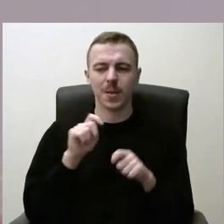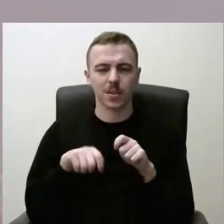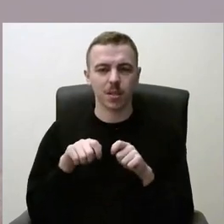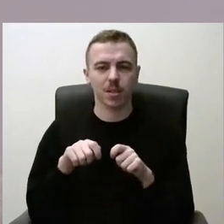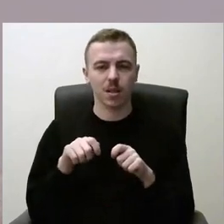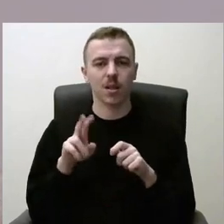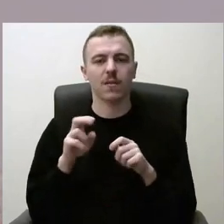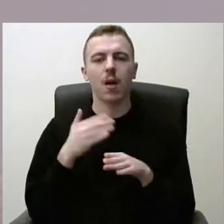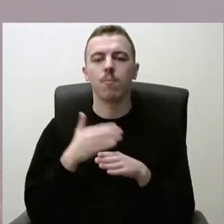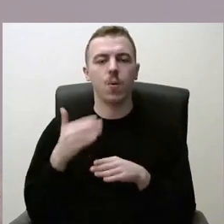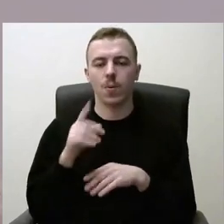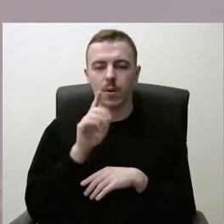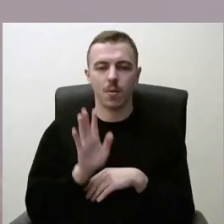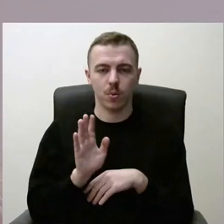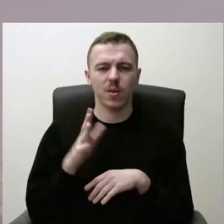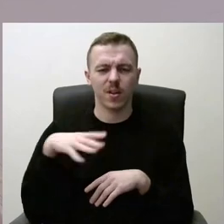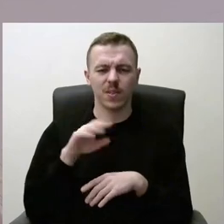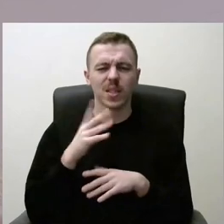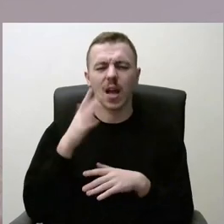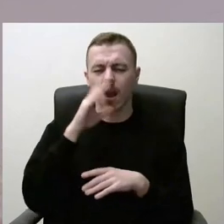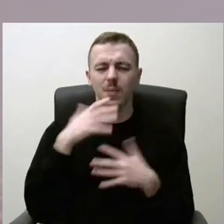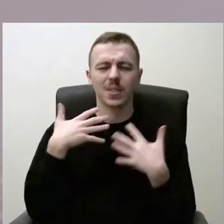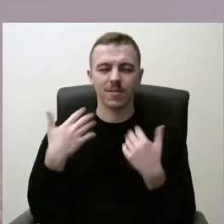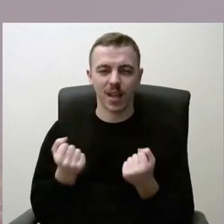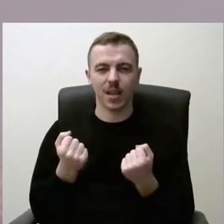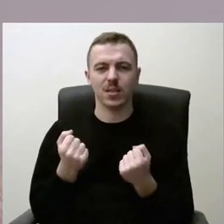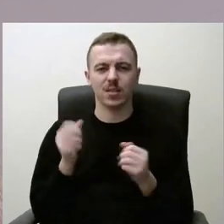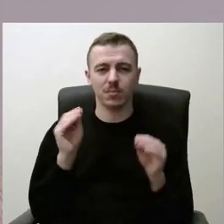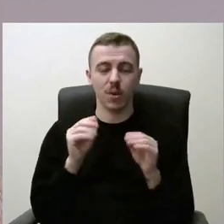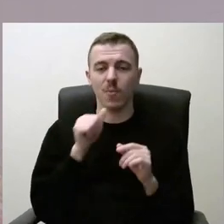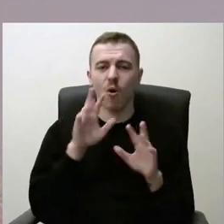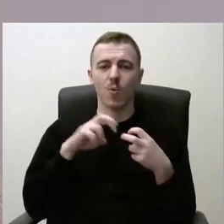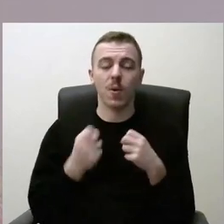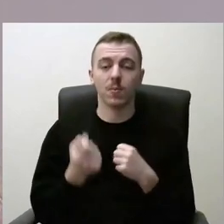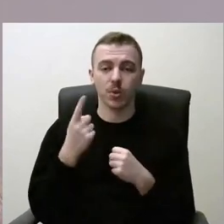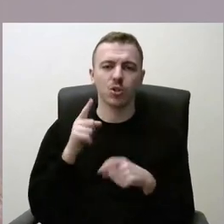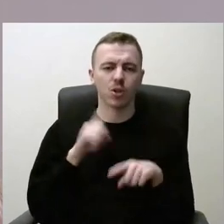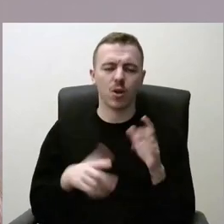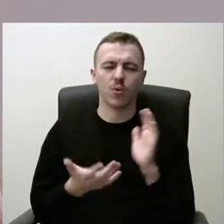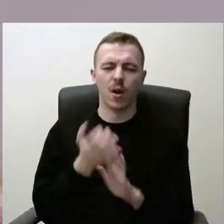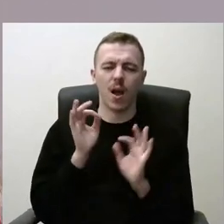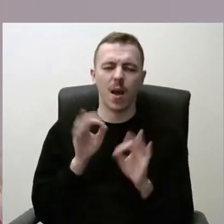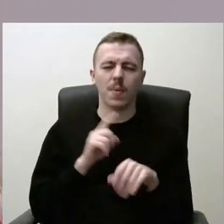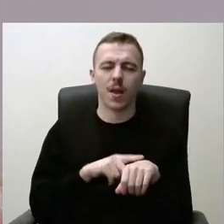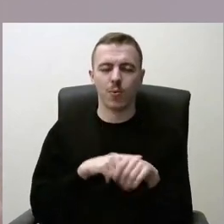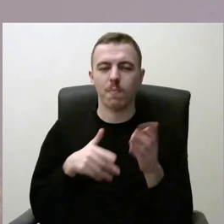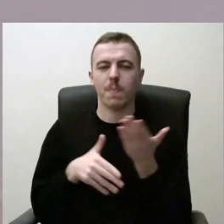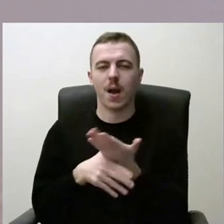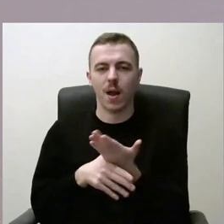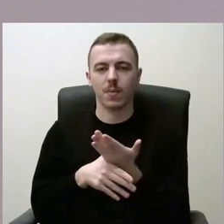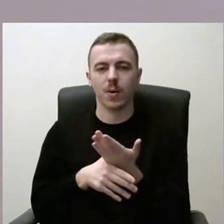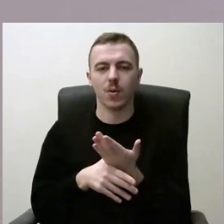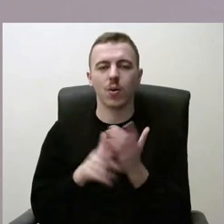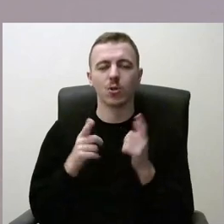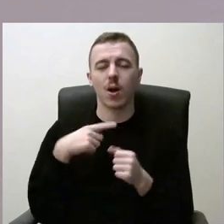bendruomenės nariai būtų kiek įmanomas veikesni. Ir jeigu atsitikus bėdai, tiesiog gautų laiku ir tinkamą pagalbą. O taip,